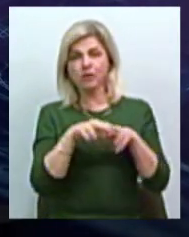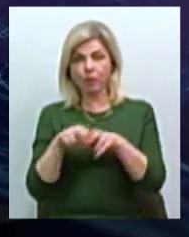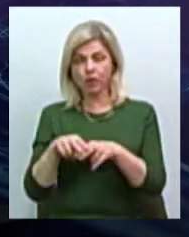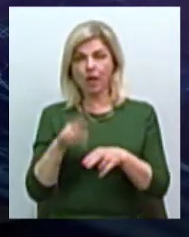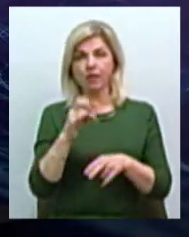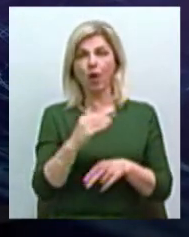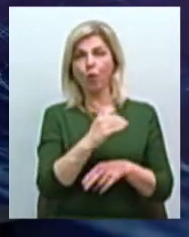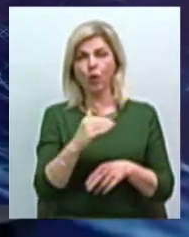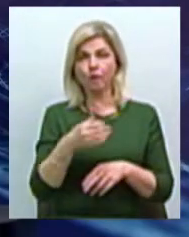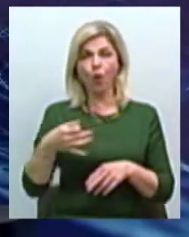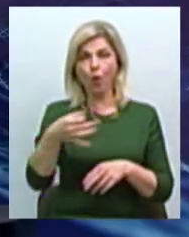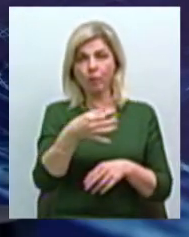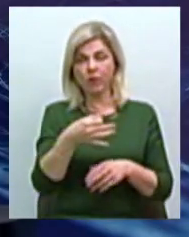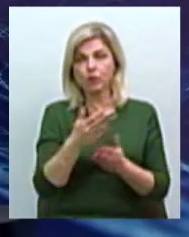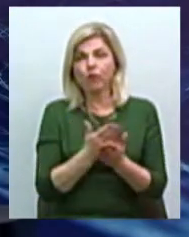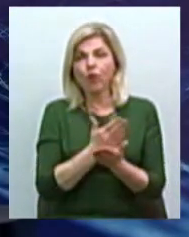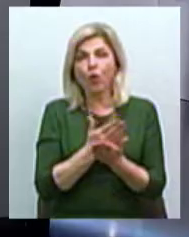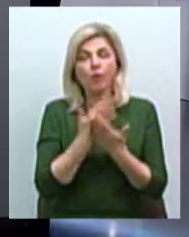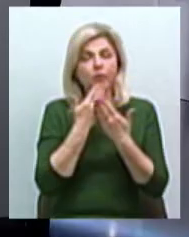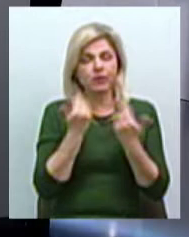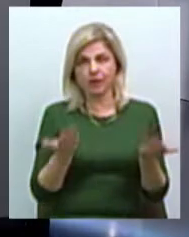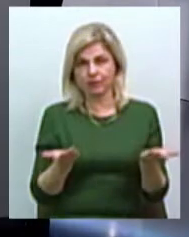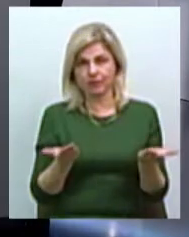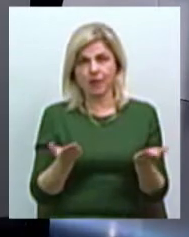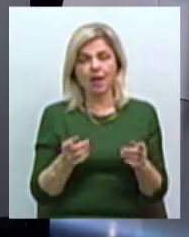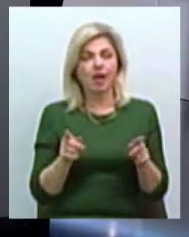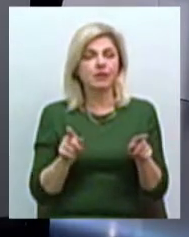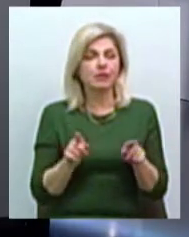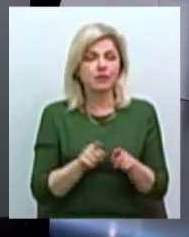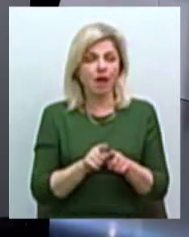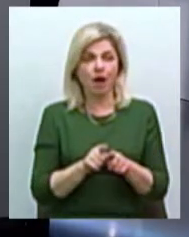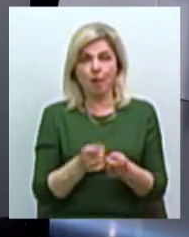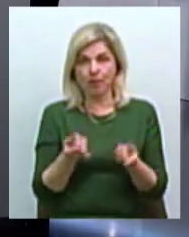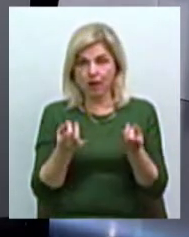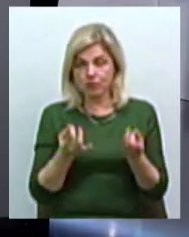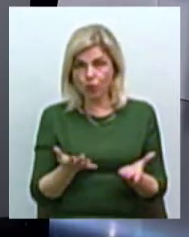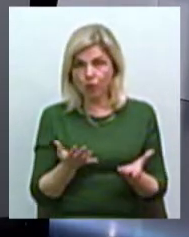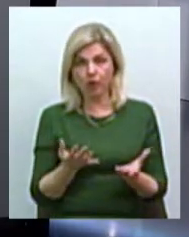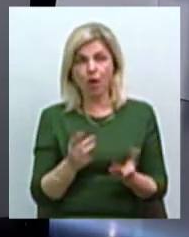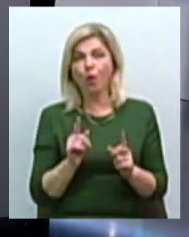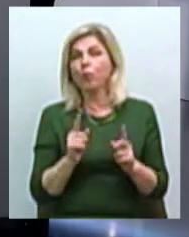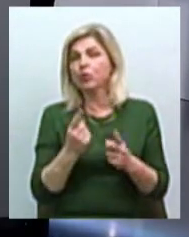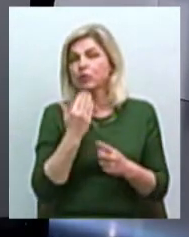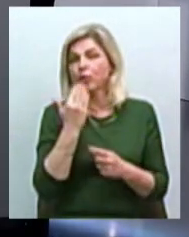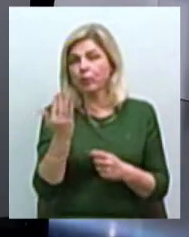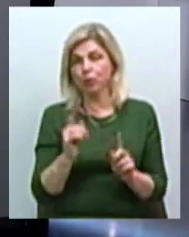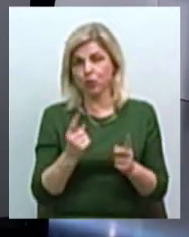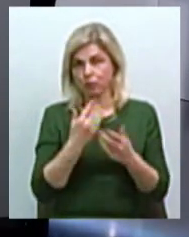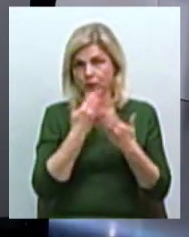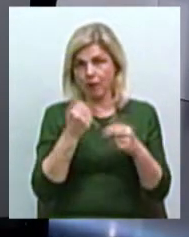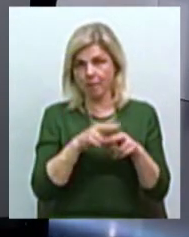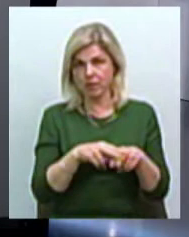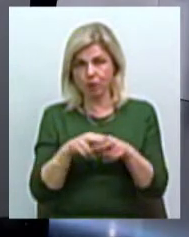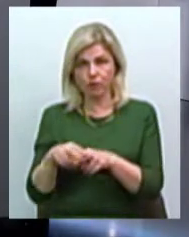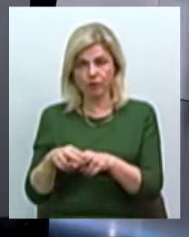їх немає. Взагалі немає, так? А чому немає паспортів? Ну,